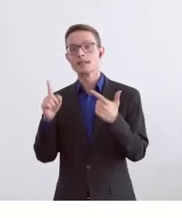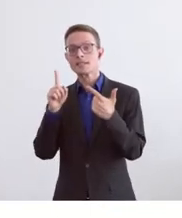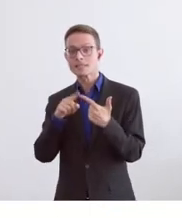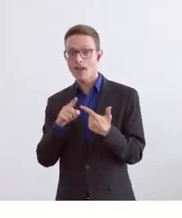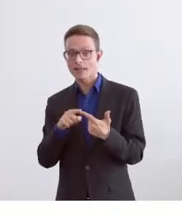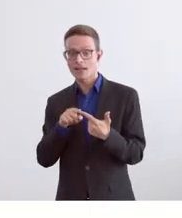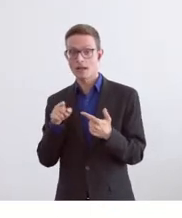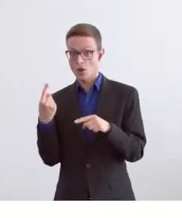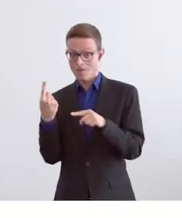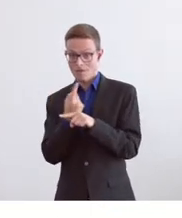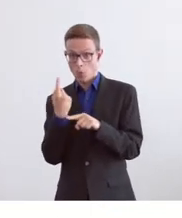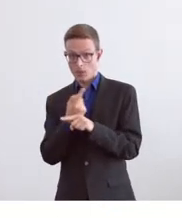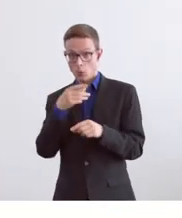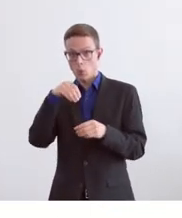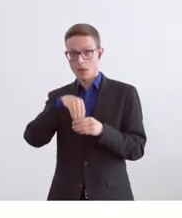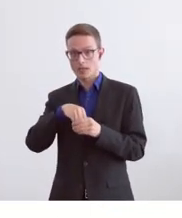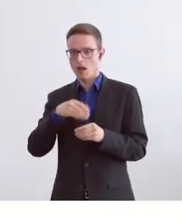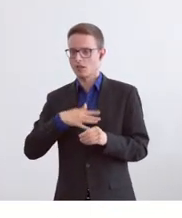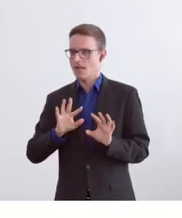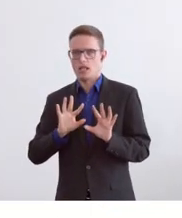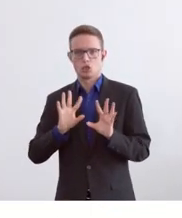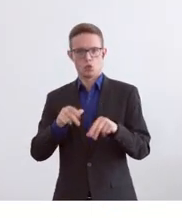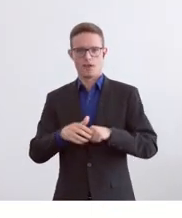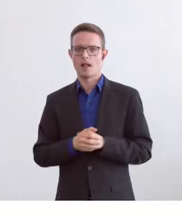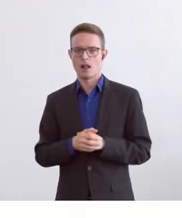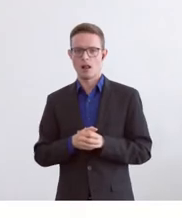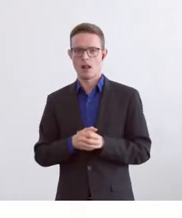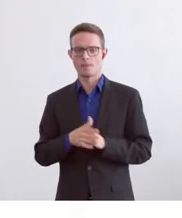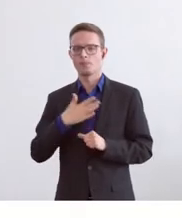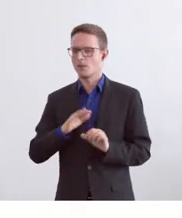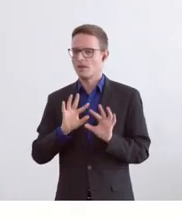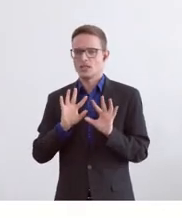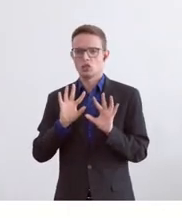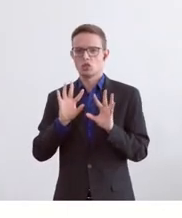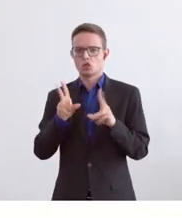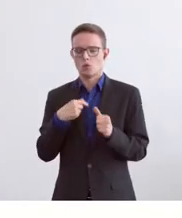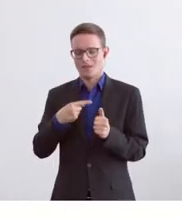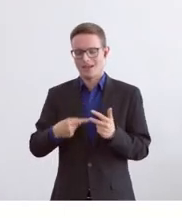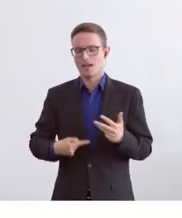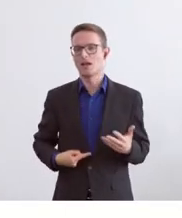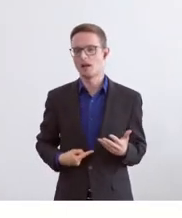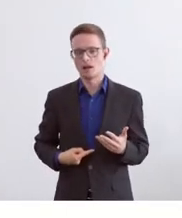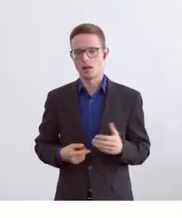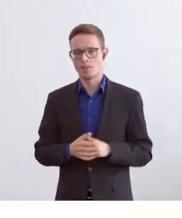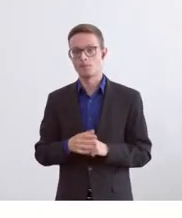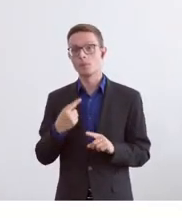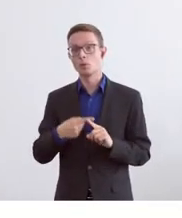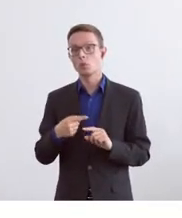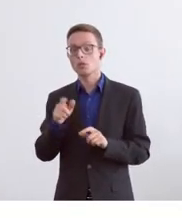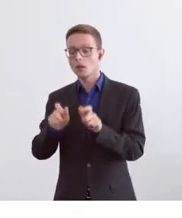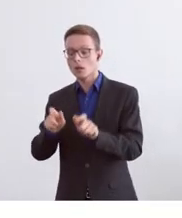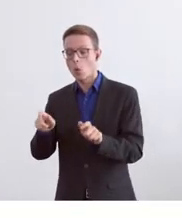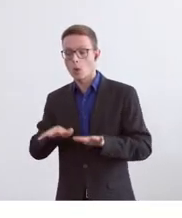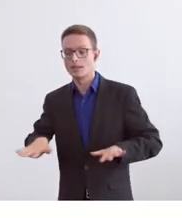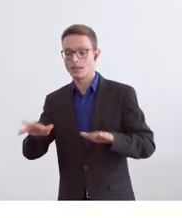war, dass sie zu viel aufs Mahl wollte. Und ich glaube drittens, dass die Leute sehr genau gemerkt